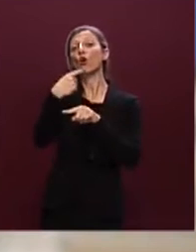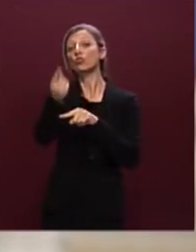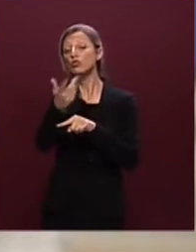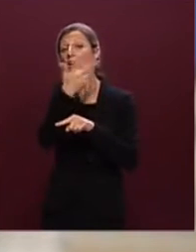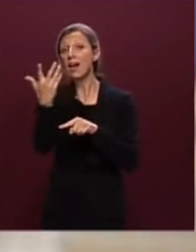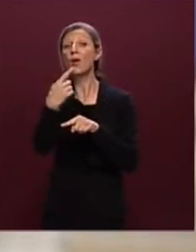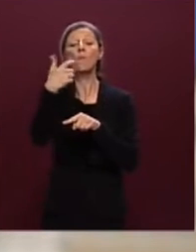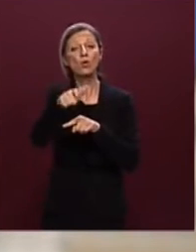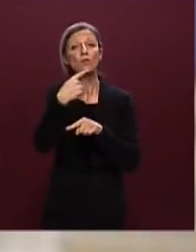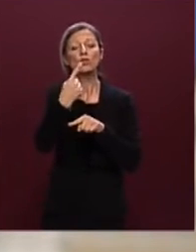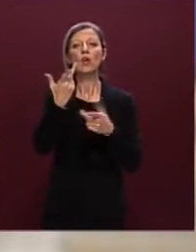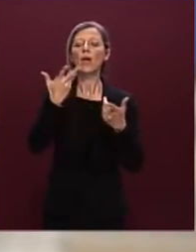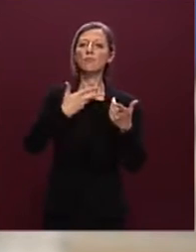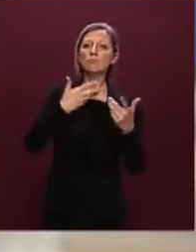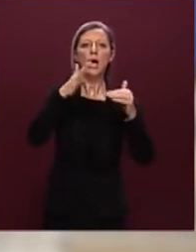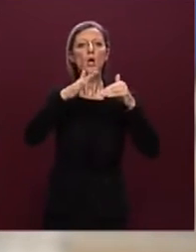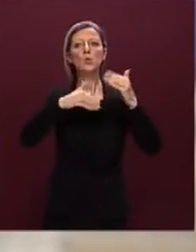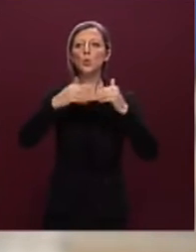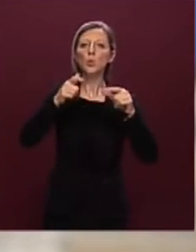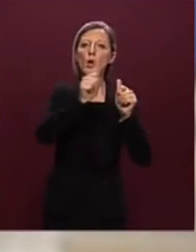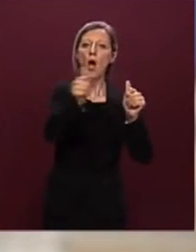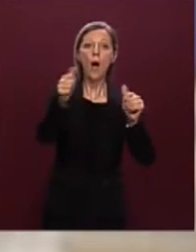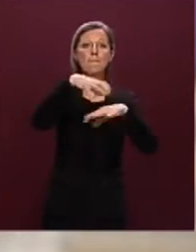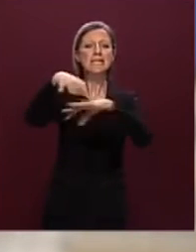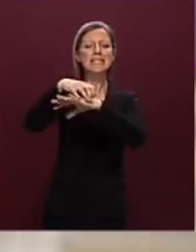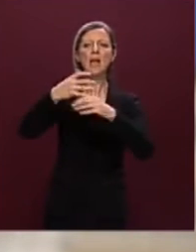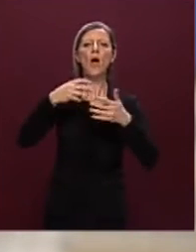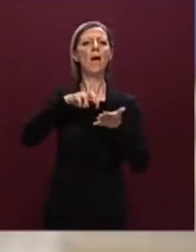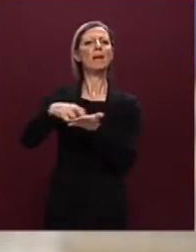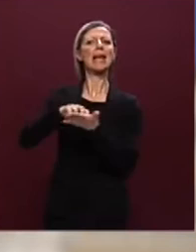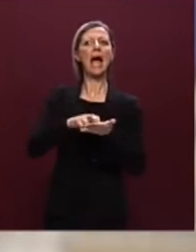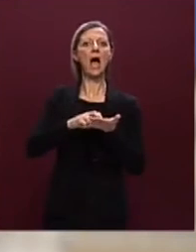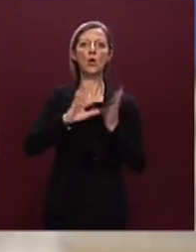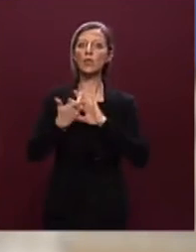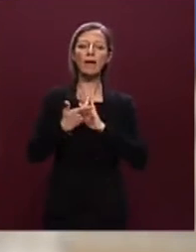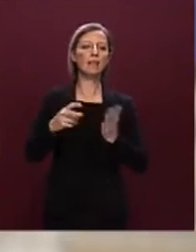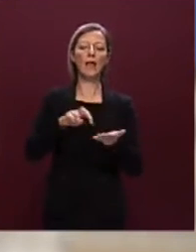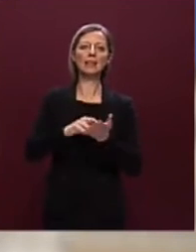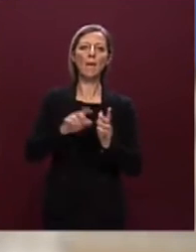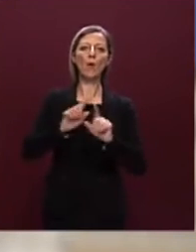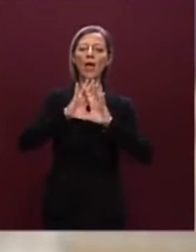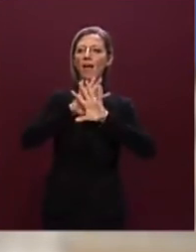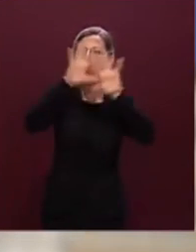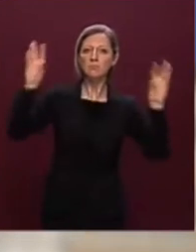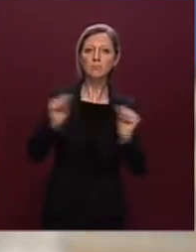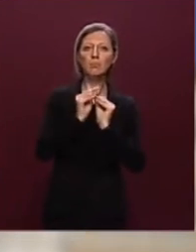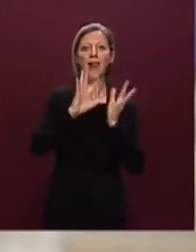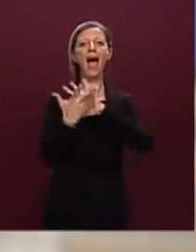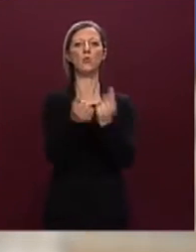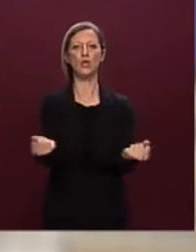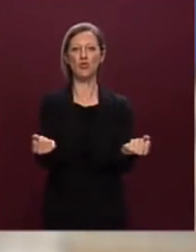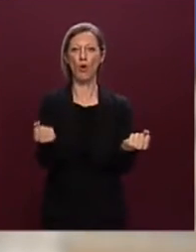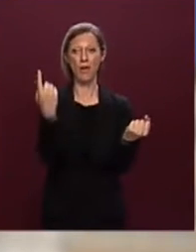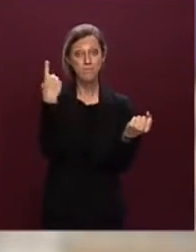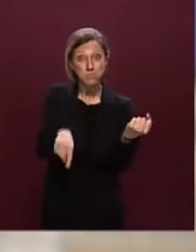come la precarietà delle strutture presso ogni singolo ministero come un punto di debolezza assoluto della fase di attuazione aver stabilizzato questo